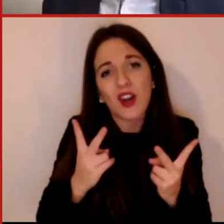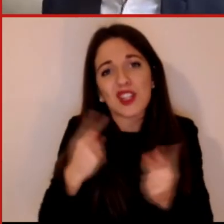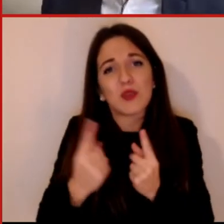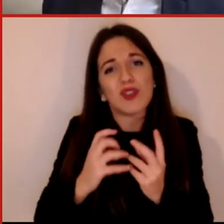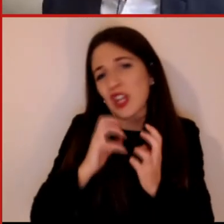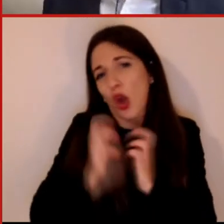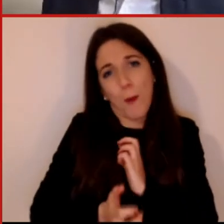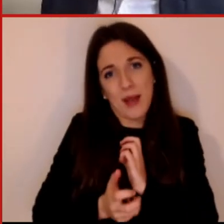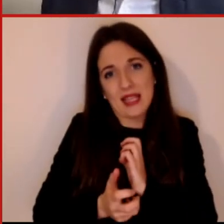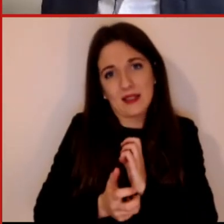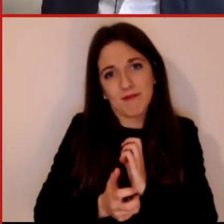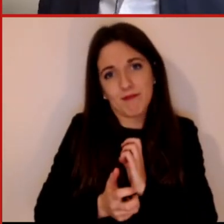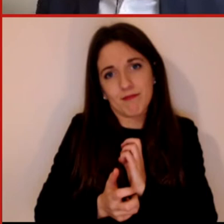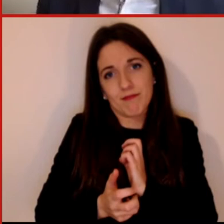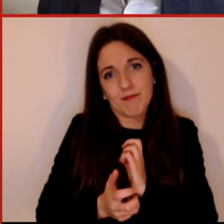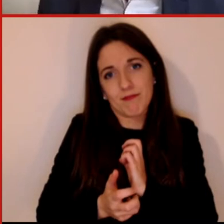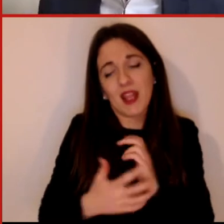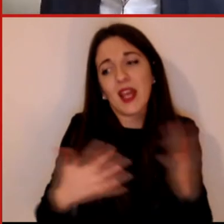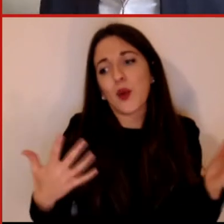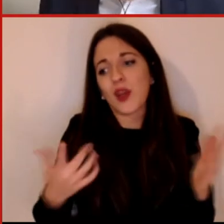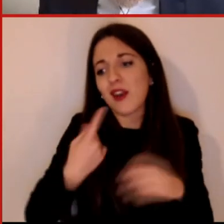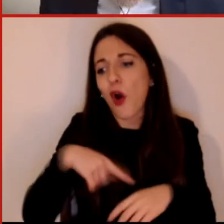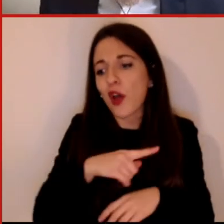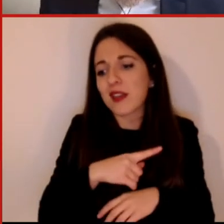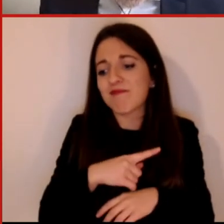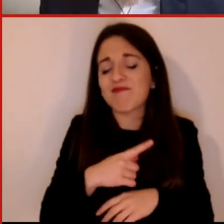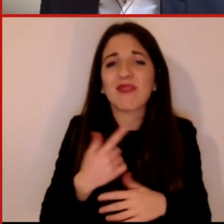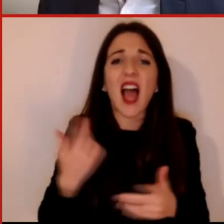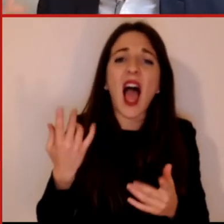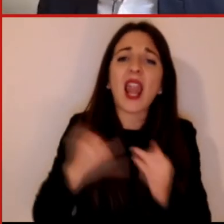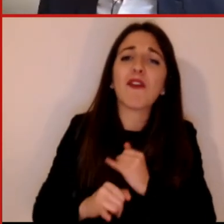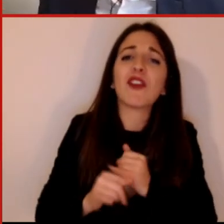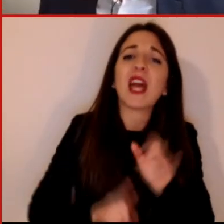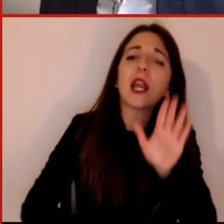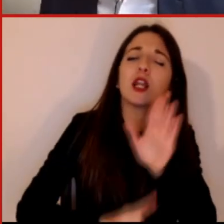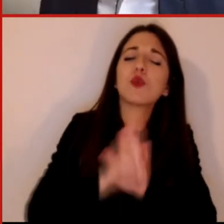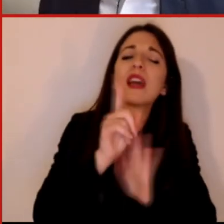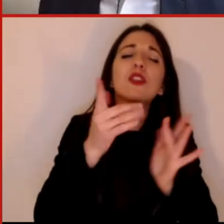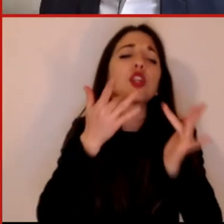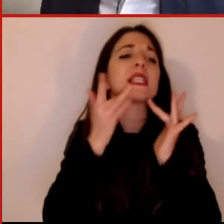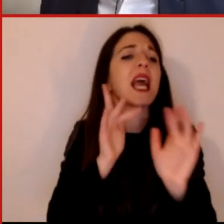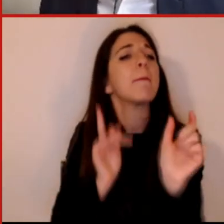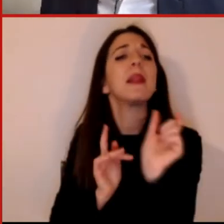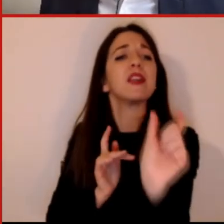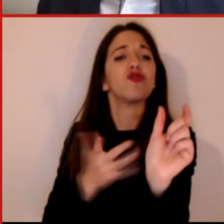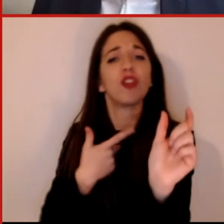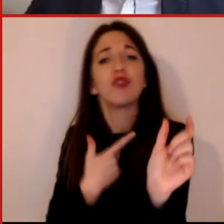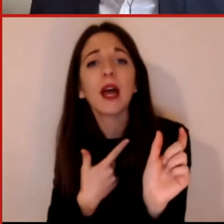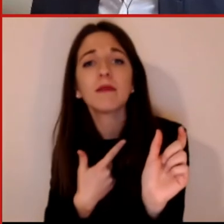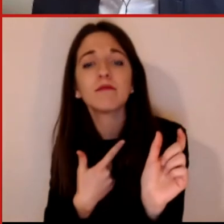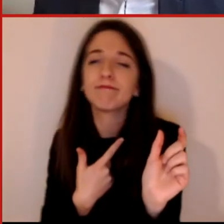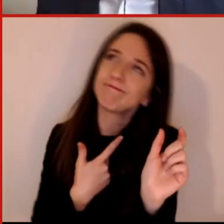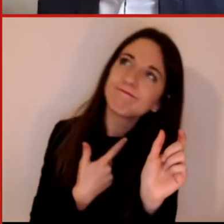cercare di non semplificare troppo. La comunicazione scientifica, la comunicazione basata sui dati deve